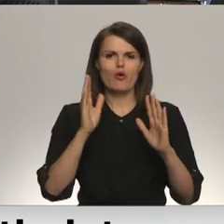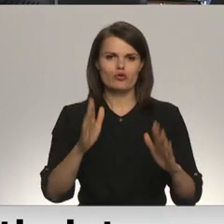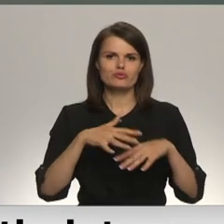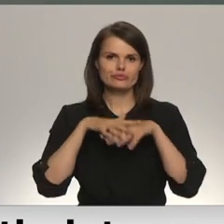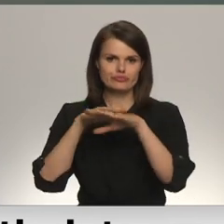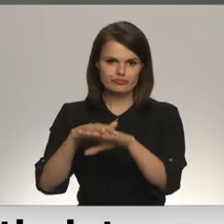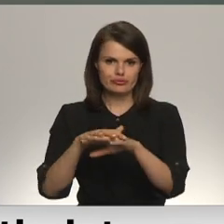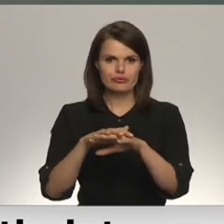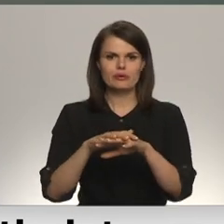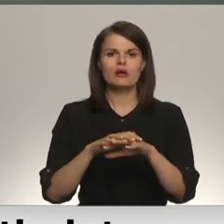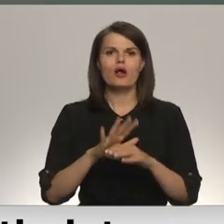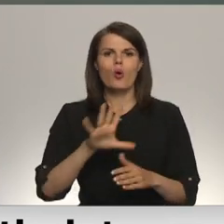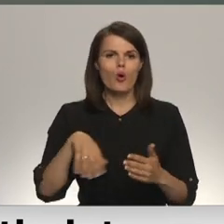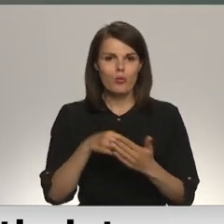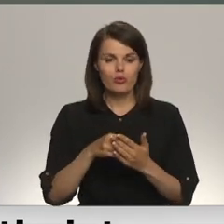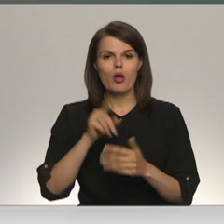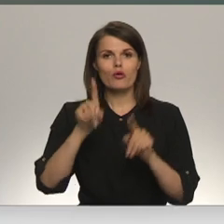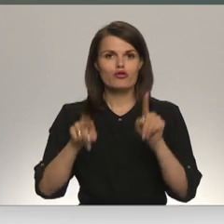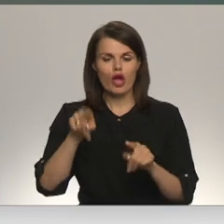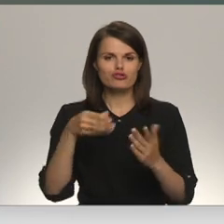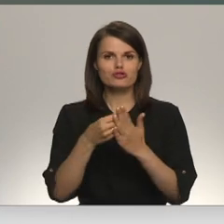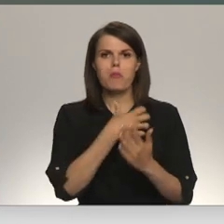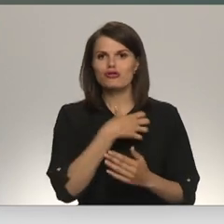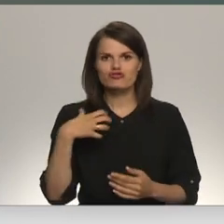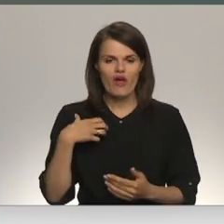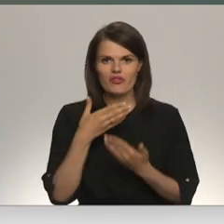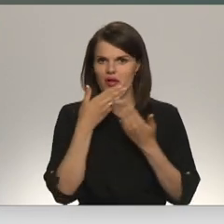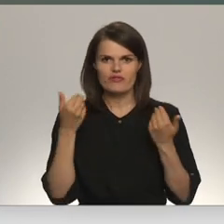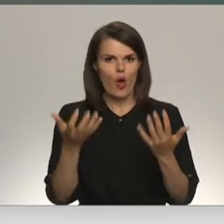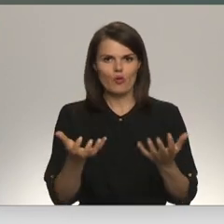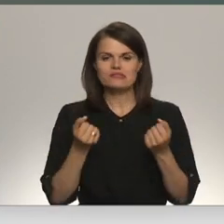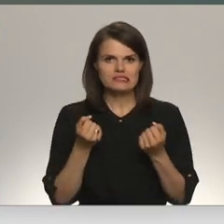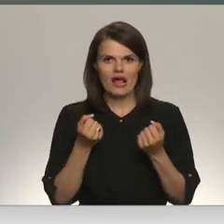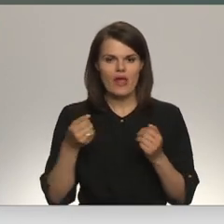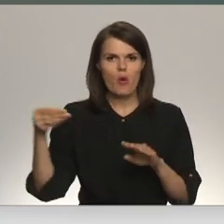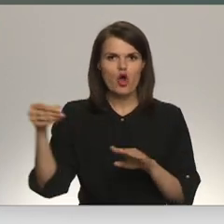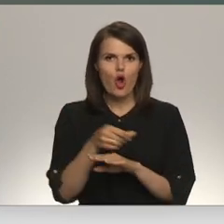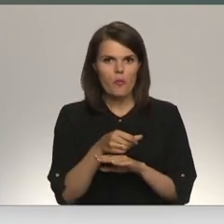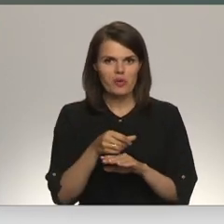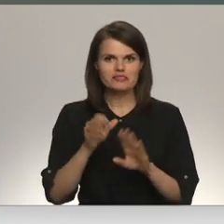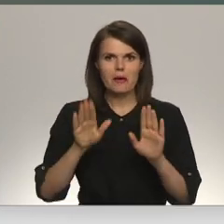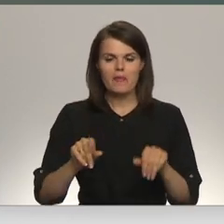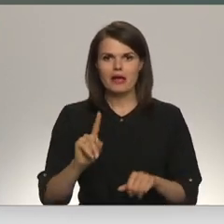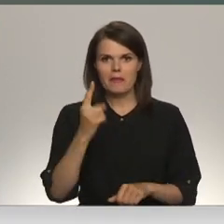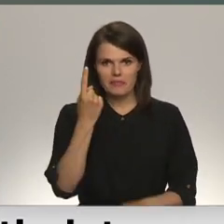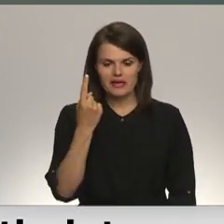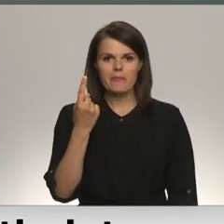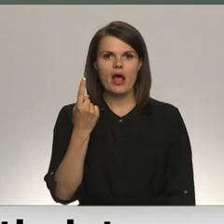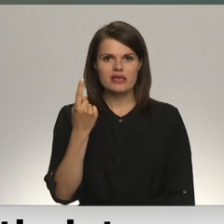Liedzoši ir tas, ka joprojām pašvaldības nav saņēmušas kompensāciju par pirmajiem